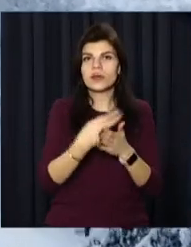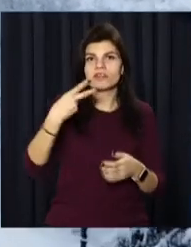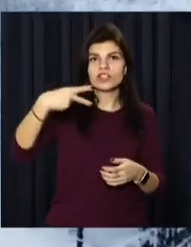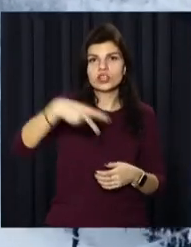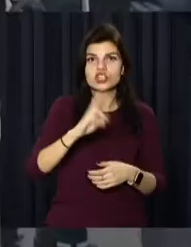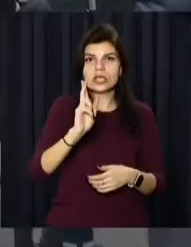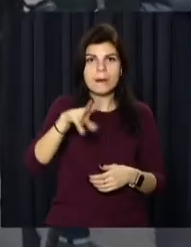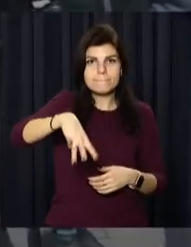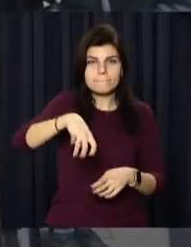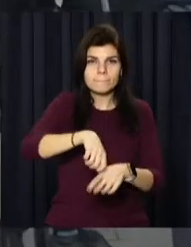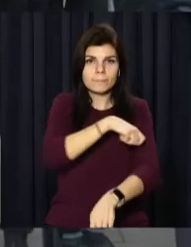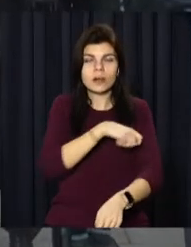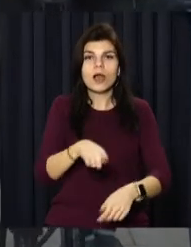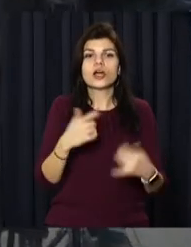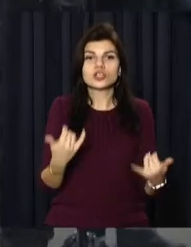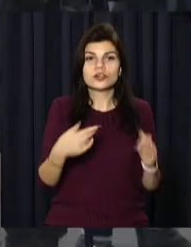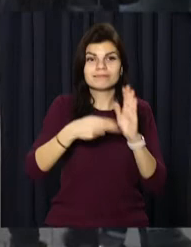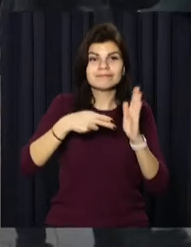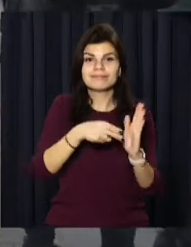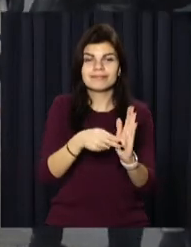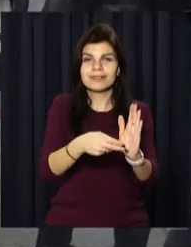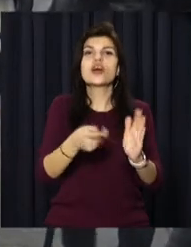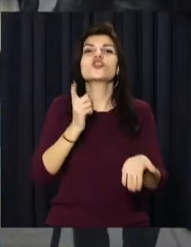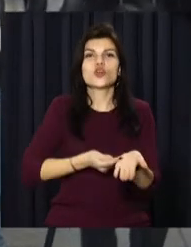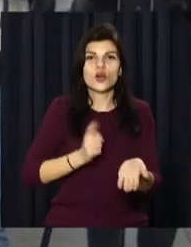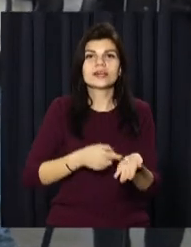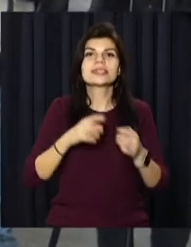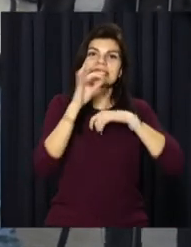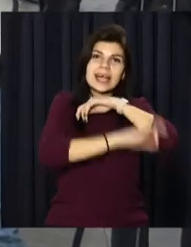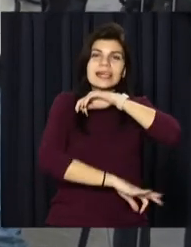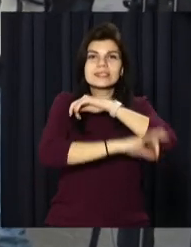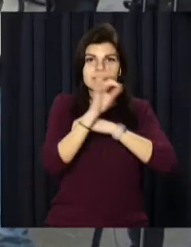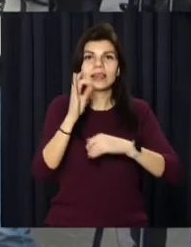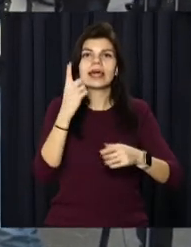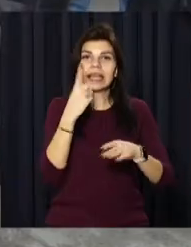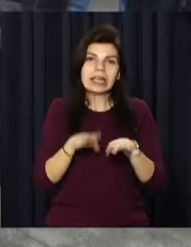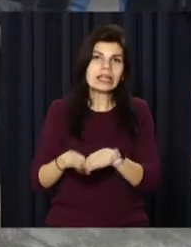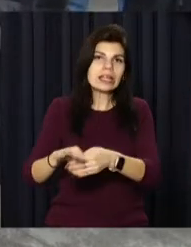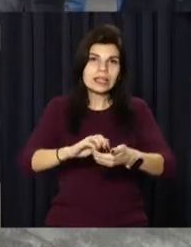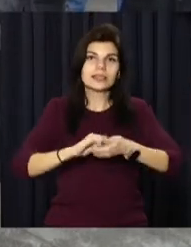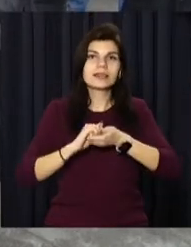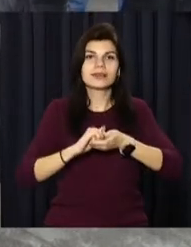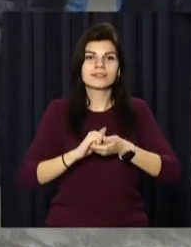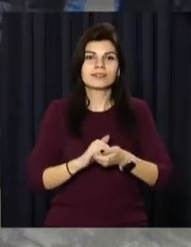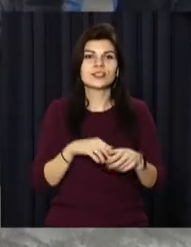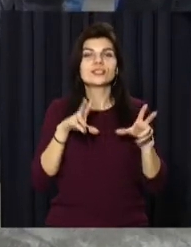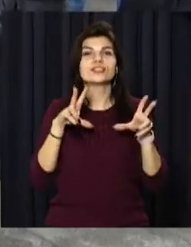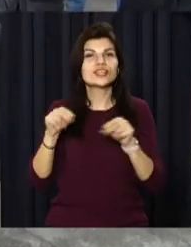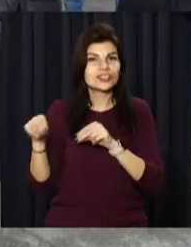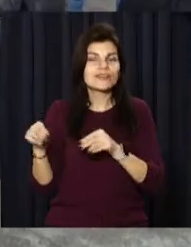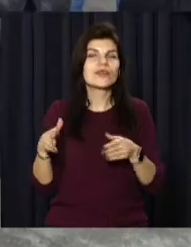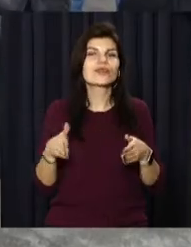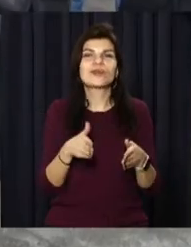тисячі кілометрів. Сьогодні символічний потяг вкотре доводить – захід і схід єдині. Щаси мої